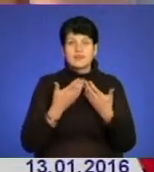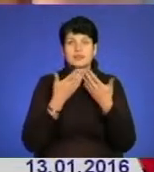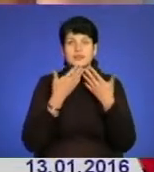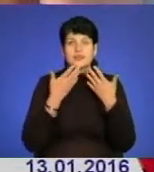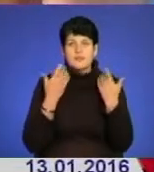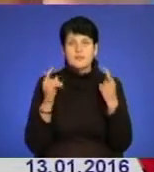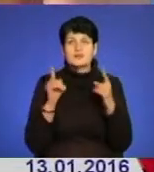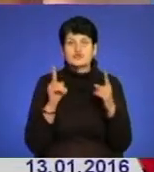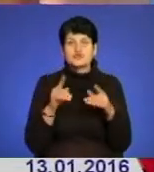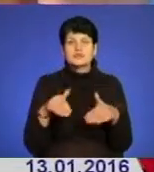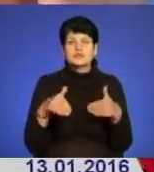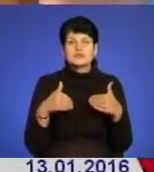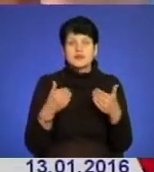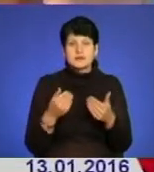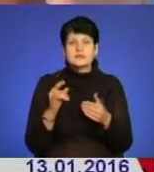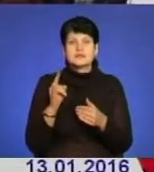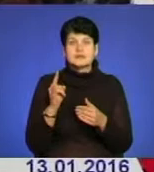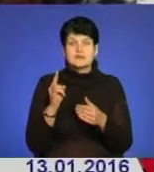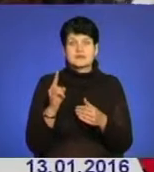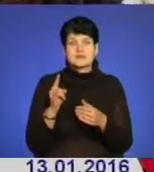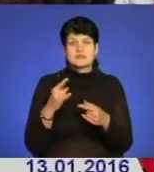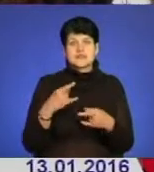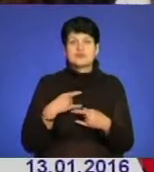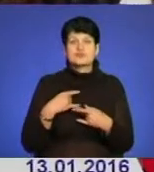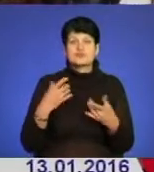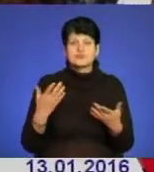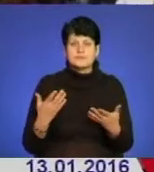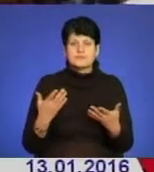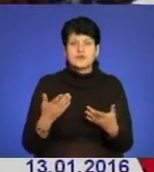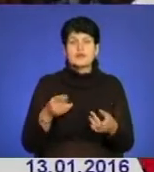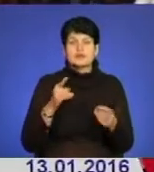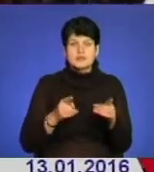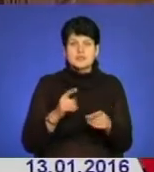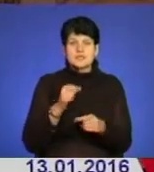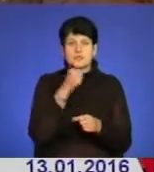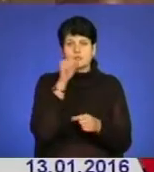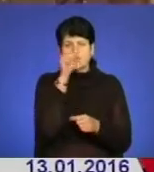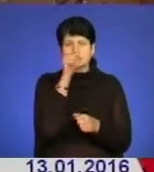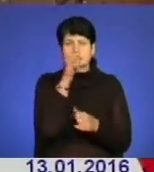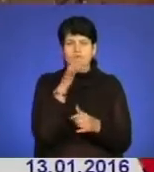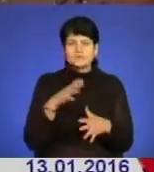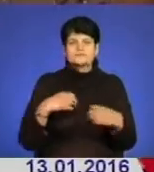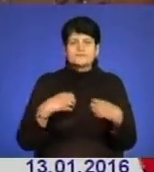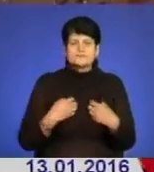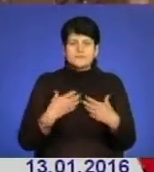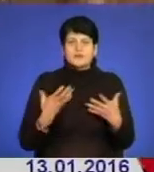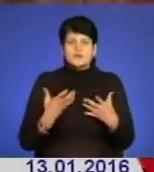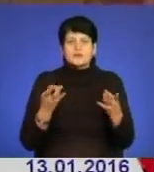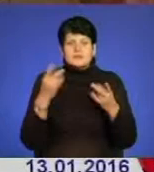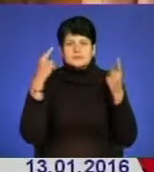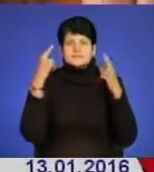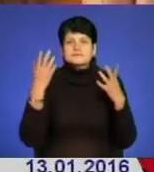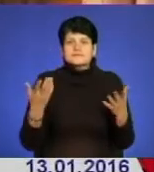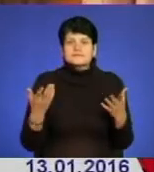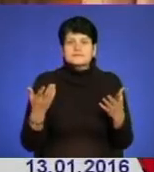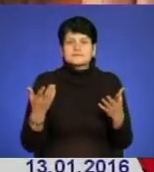що дати дитині за карнавальний костюмчик. Але ж справжній Дід Мороз не може розчарувати дитину. І тоді доводиться фантазувати.